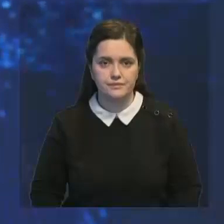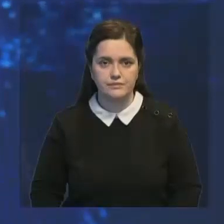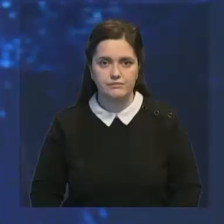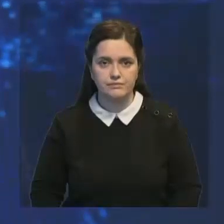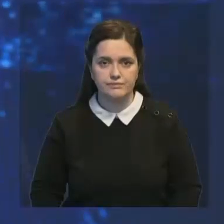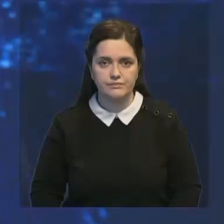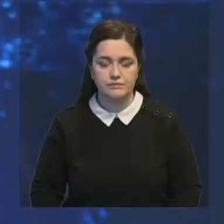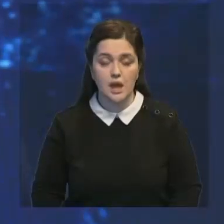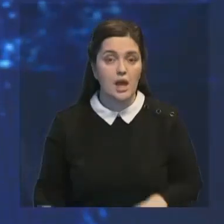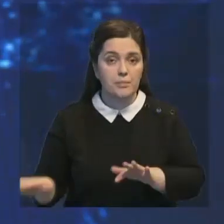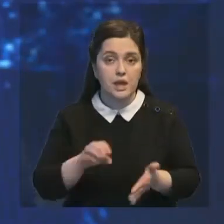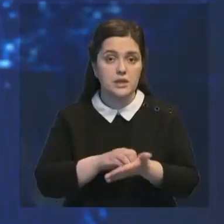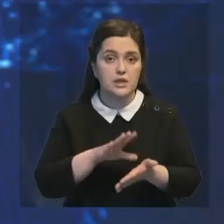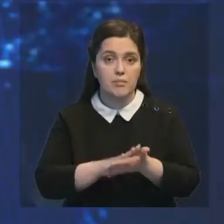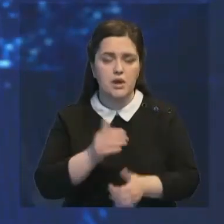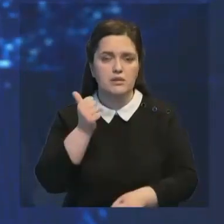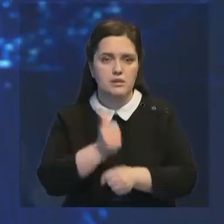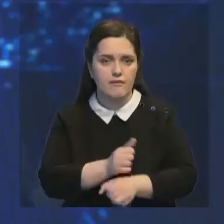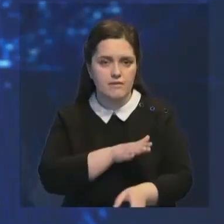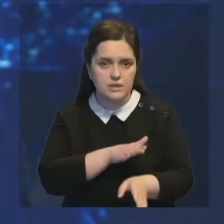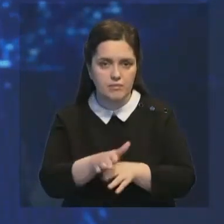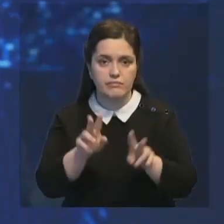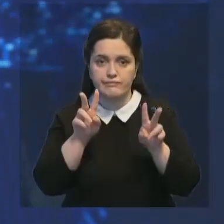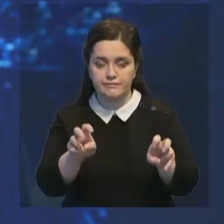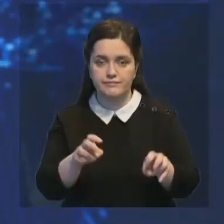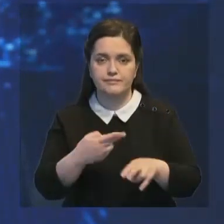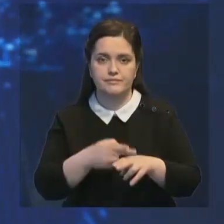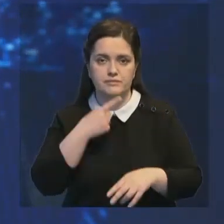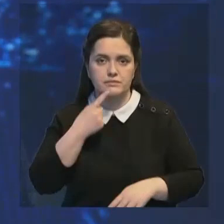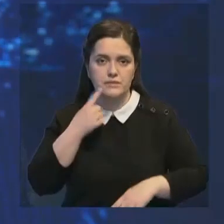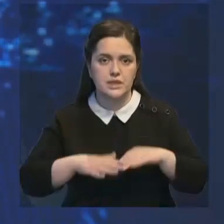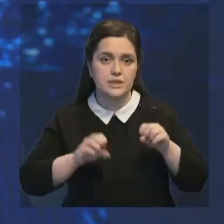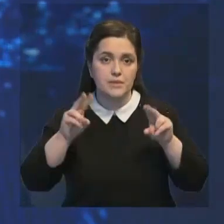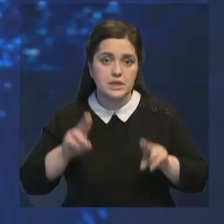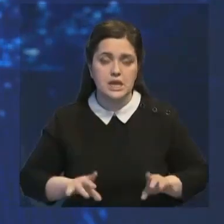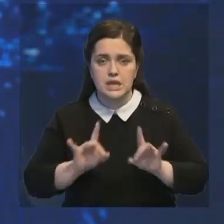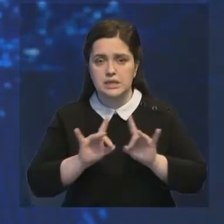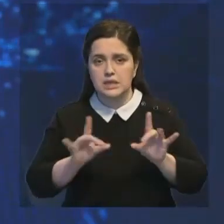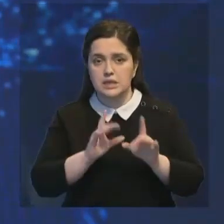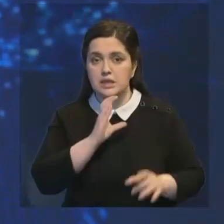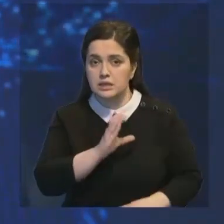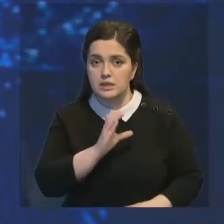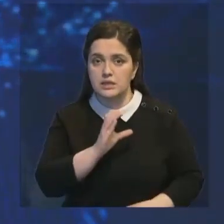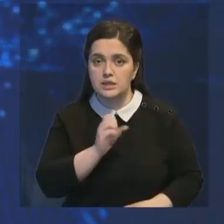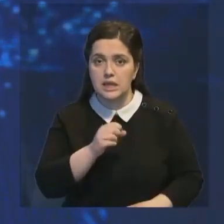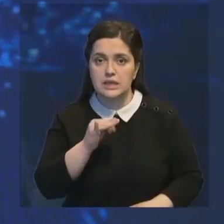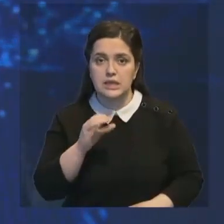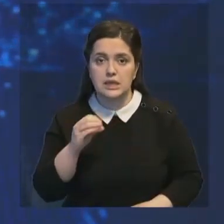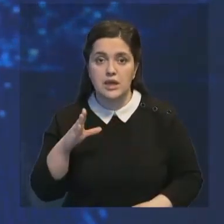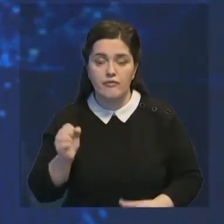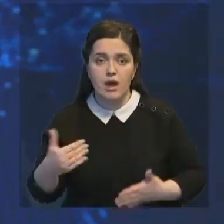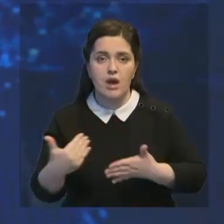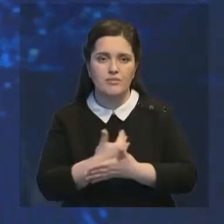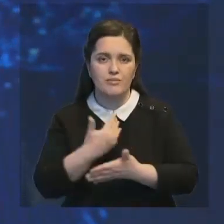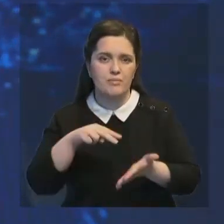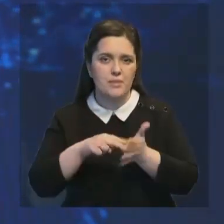Механизмы очерчены, главное исполнение, отмечают эксперты. словам Сабины Садиевой, обновленная повестка встреч позволит